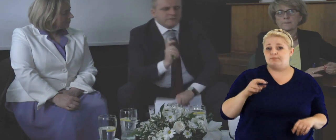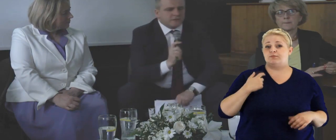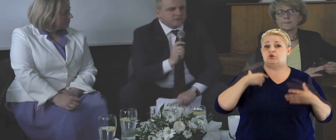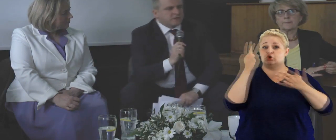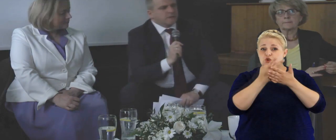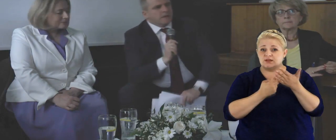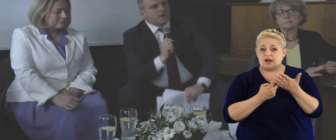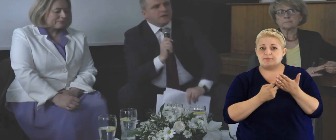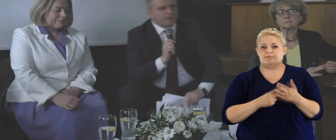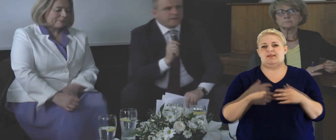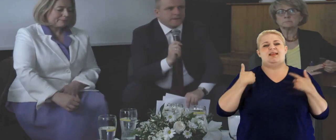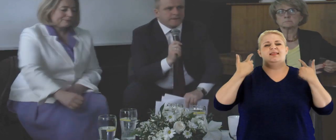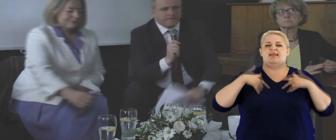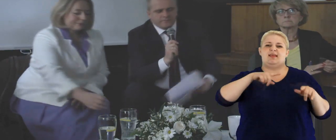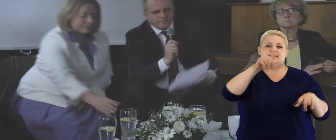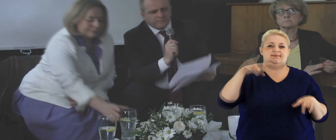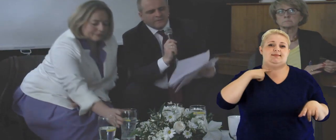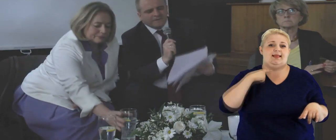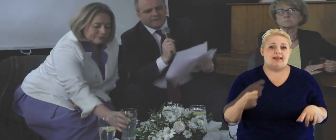mówiła Pani Komisarz.